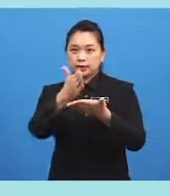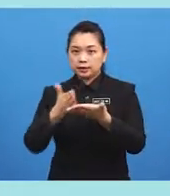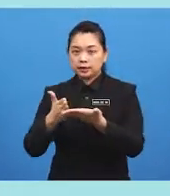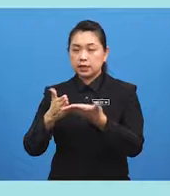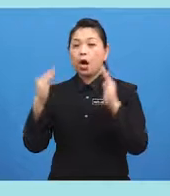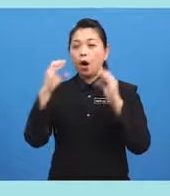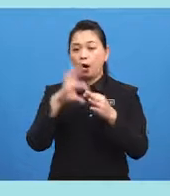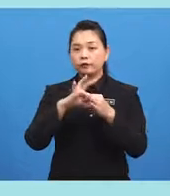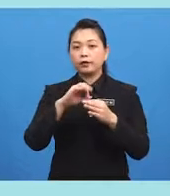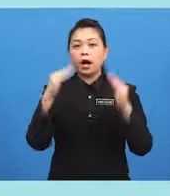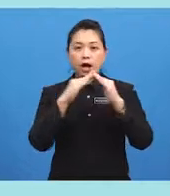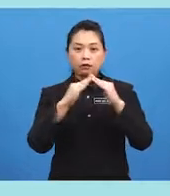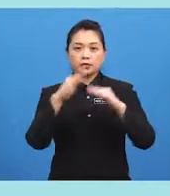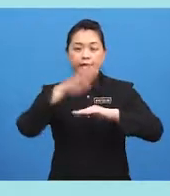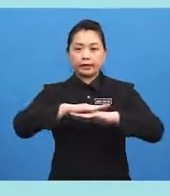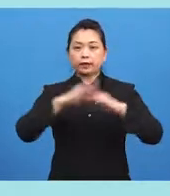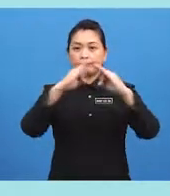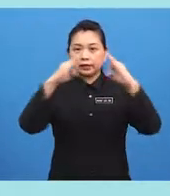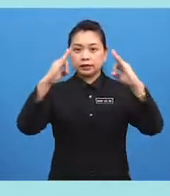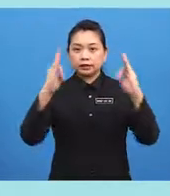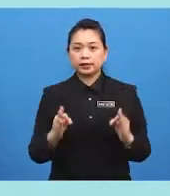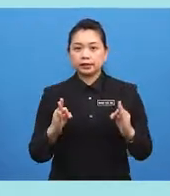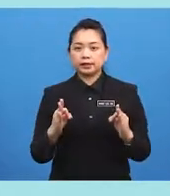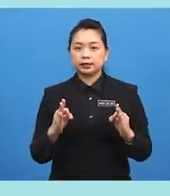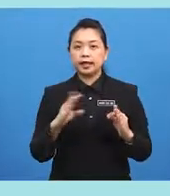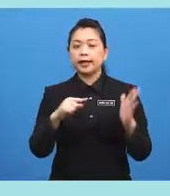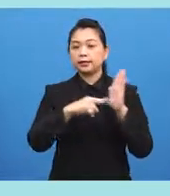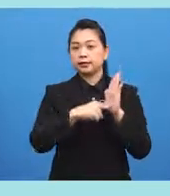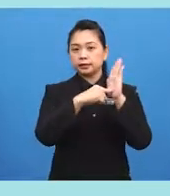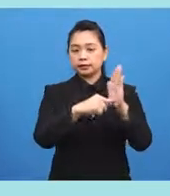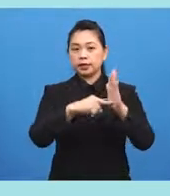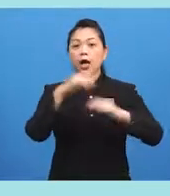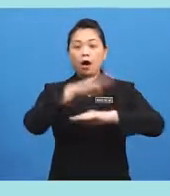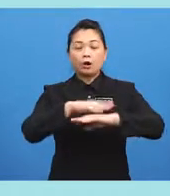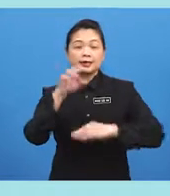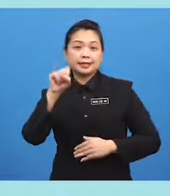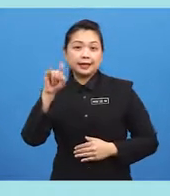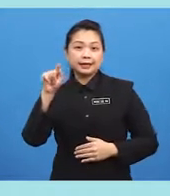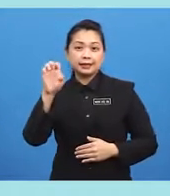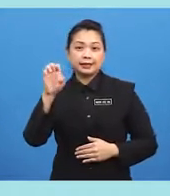house... ...at a factory... ...and assemble it... ...on site.